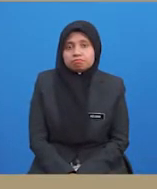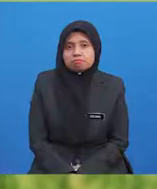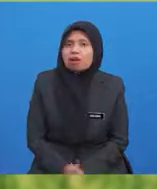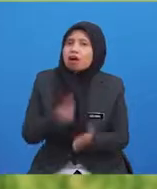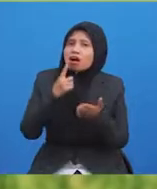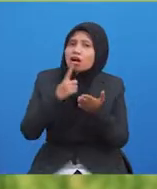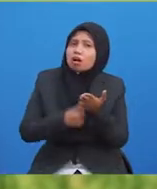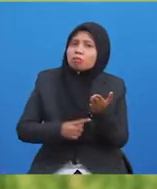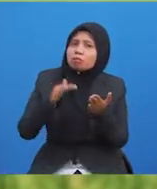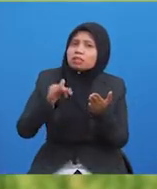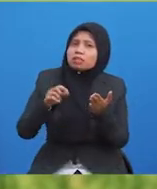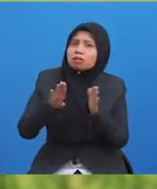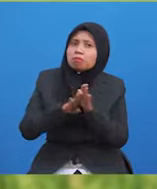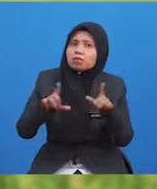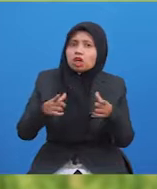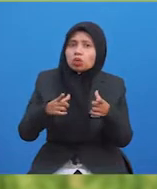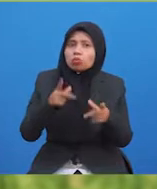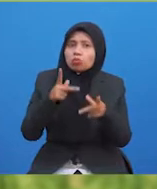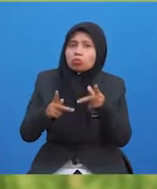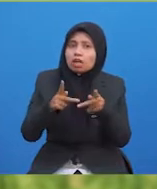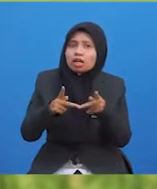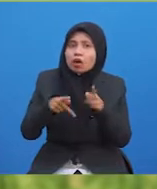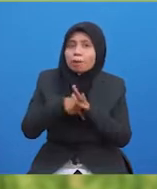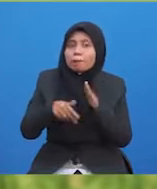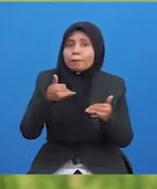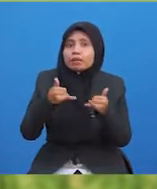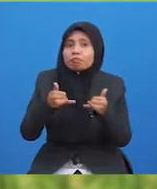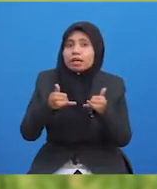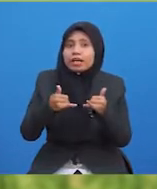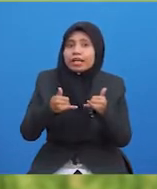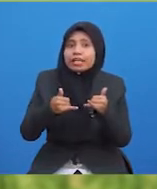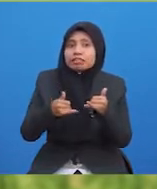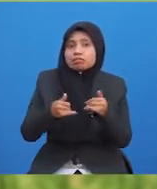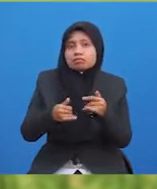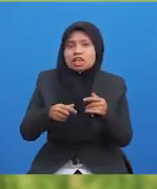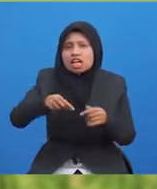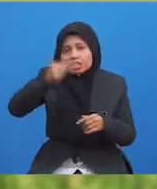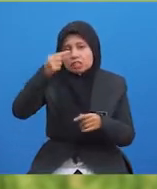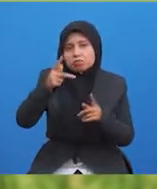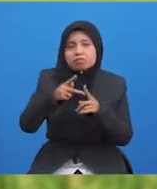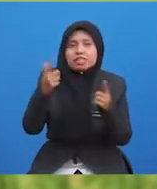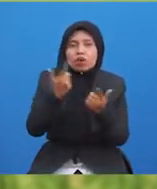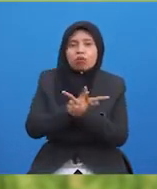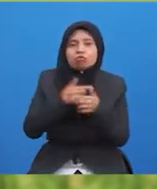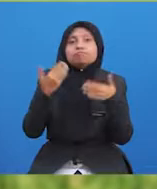Apakah yang berlaku sekiranya pemain bersikap agresif terhadap pasukan lawan?